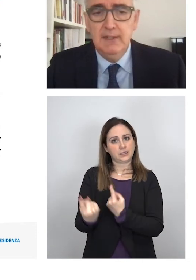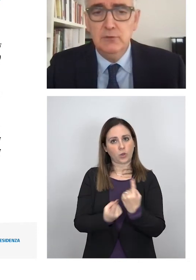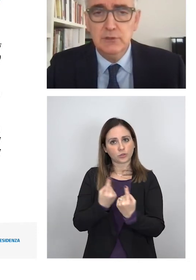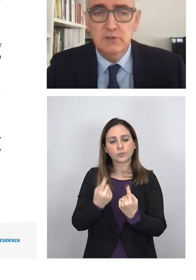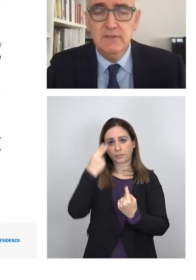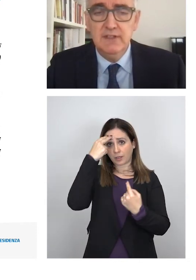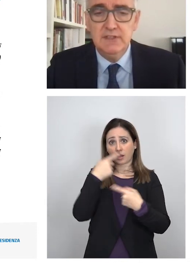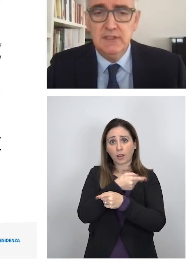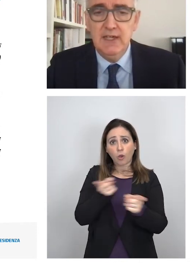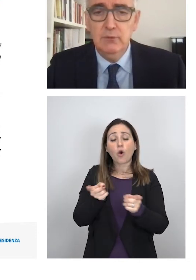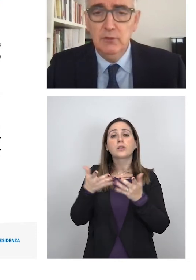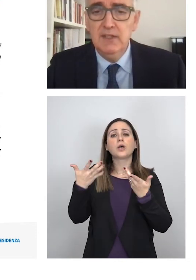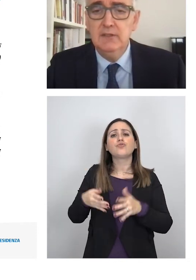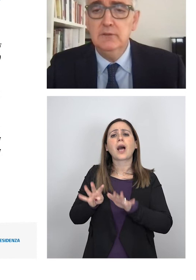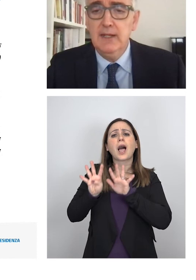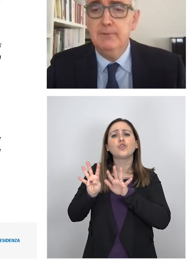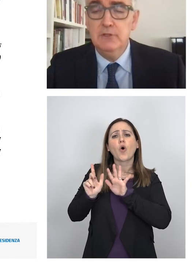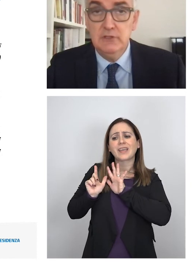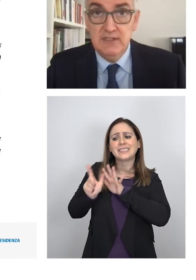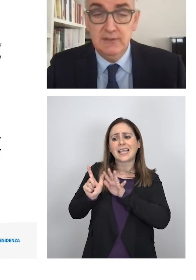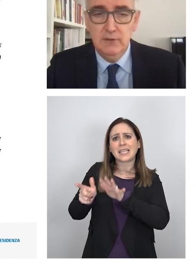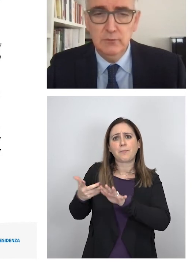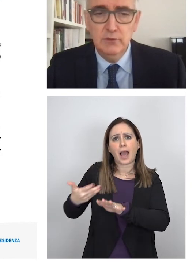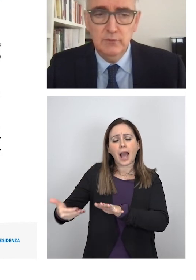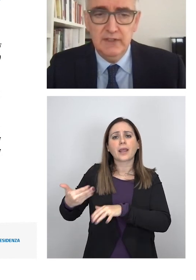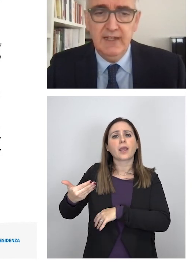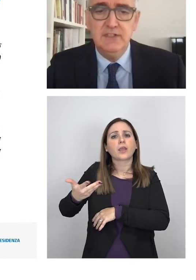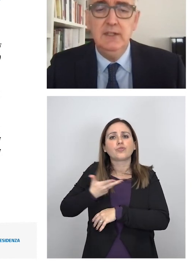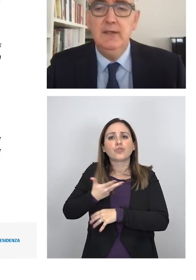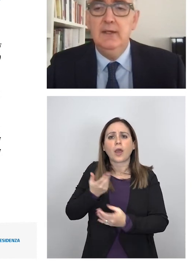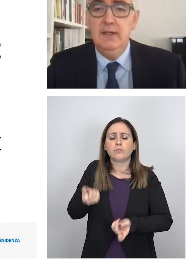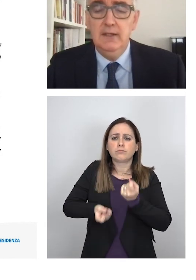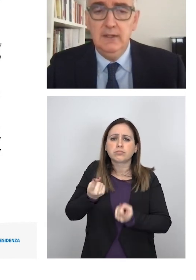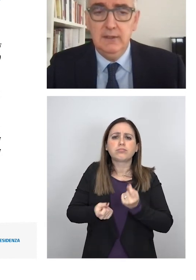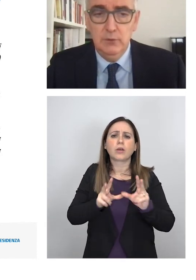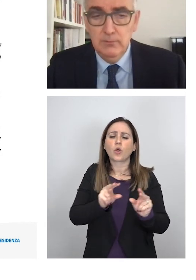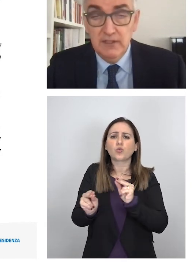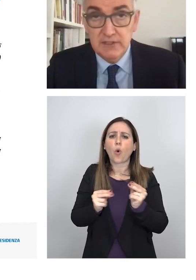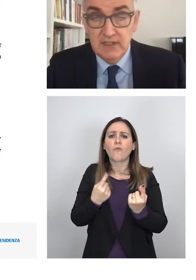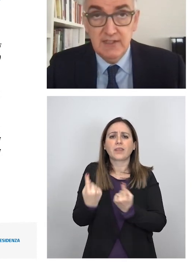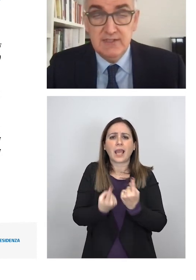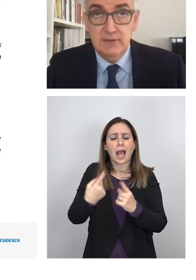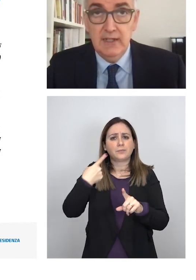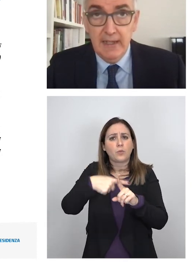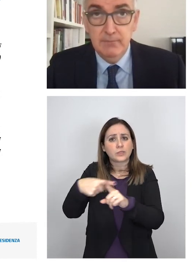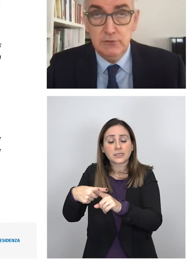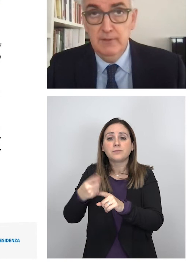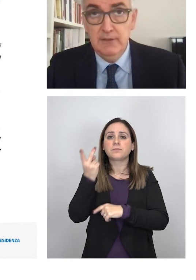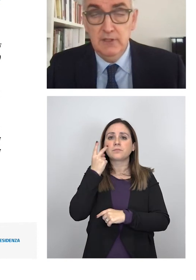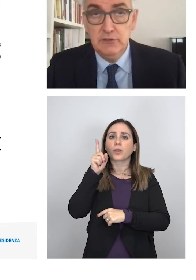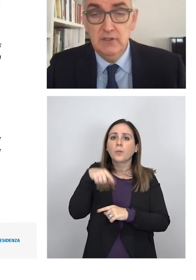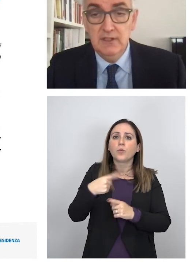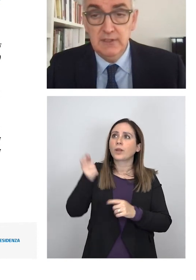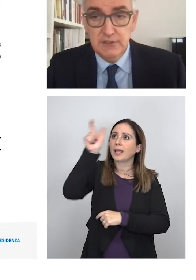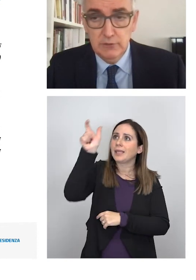9 settimane consecutive ci sia un aumento rapido e generalizzato del numero di nuovi casi come l'incidenza nazionale abbia